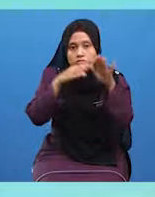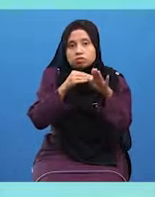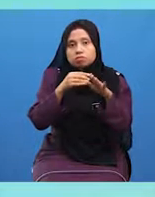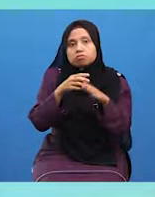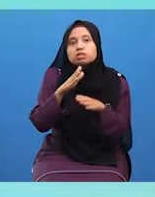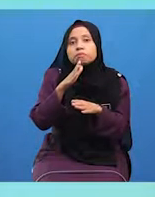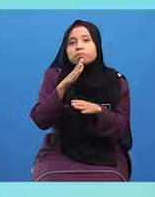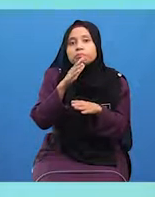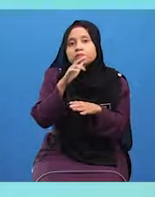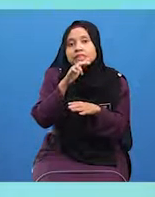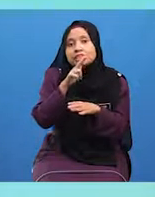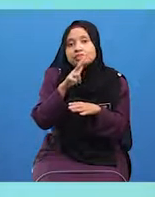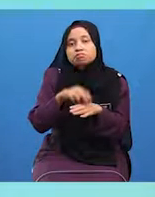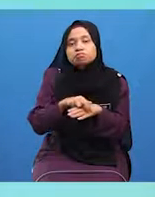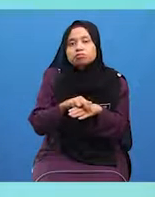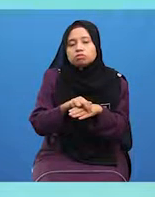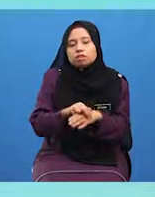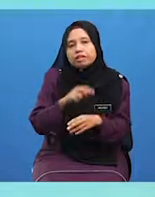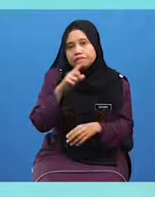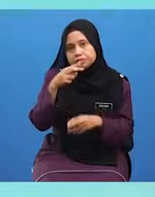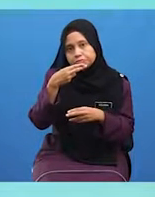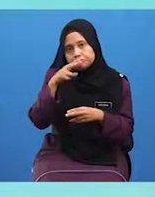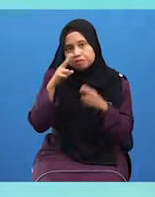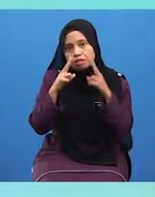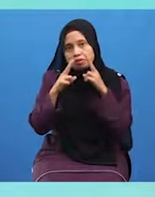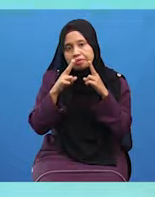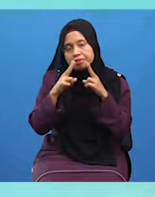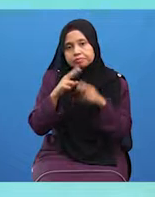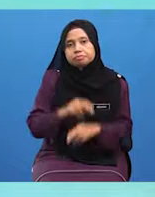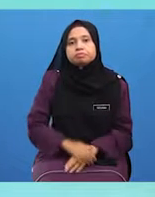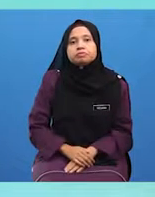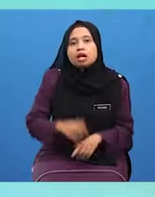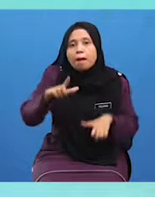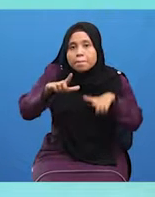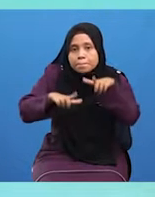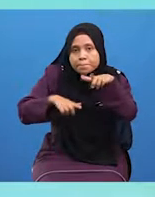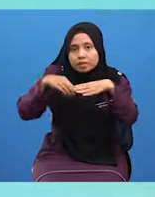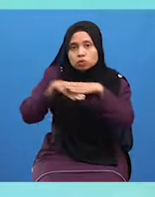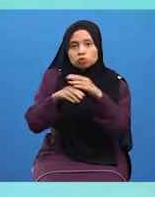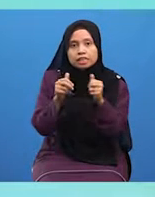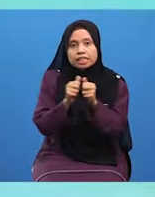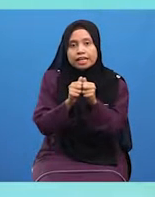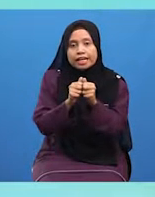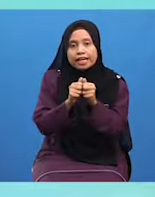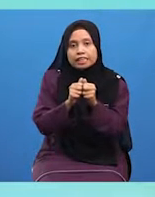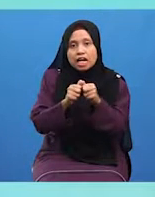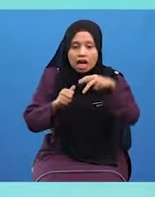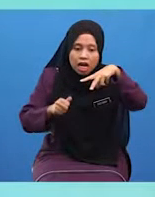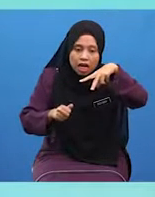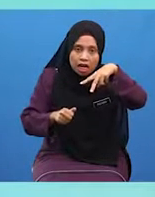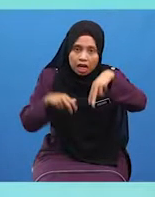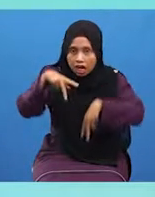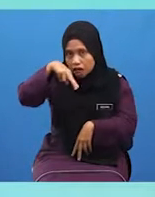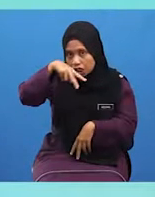Hadis Buhari Dua Melangkah Masuk Kedalam Tandas Dengan